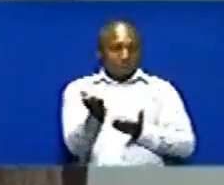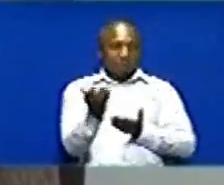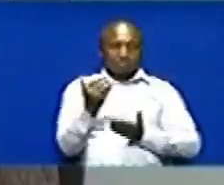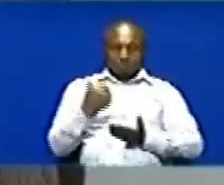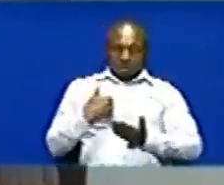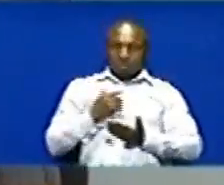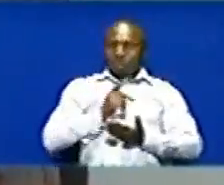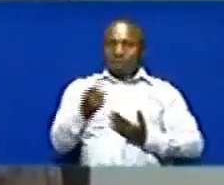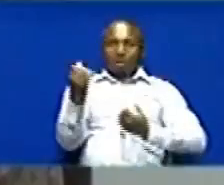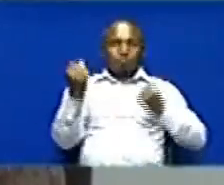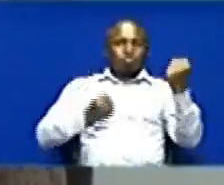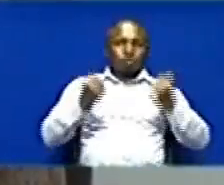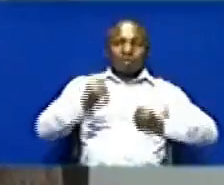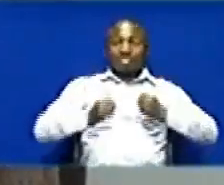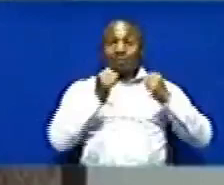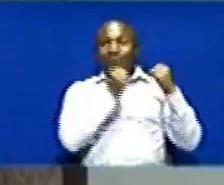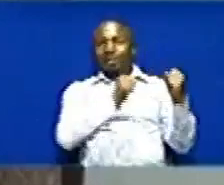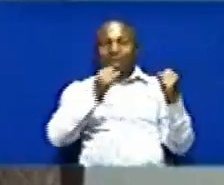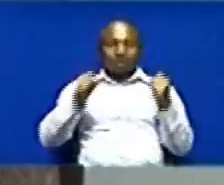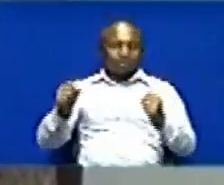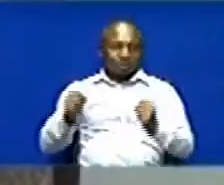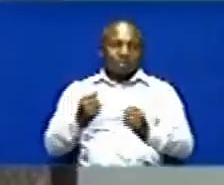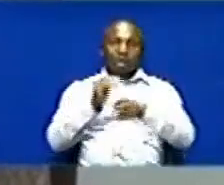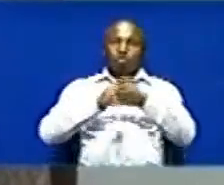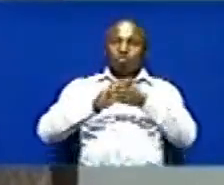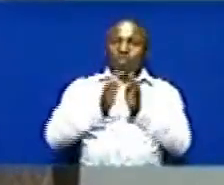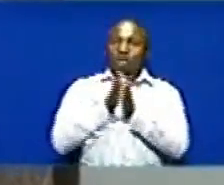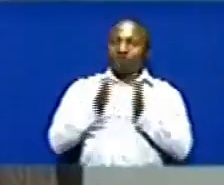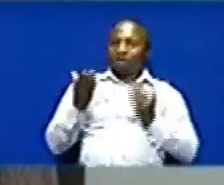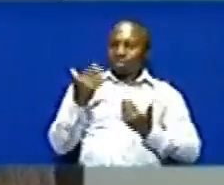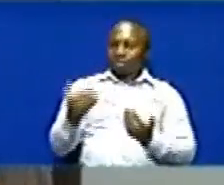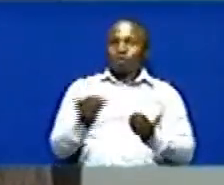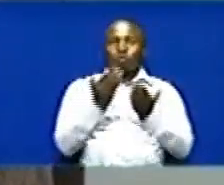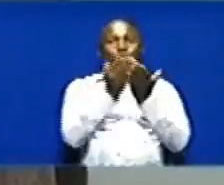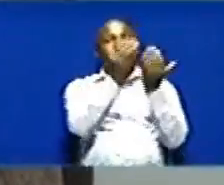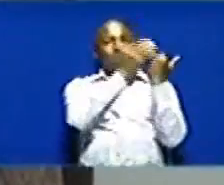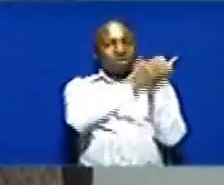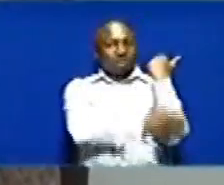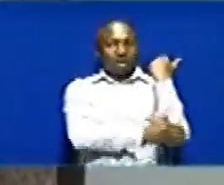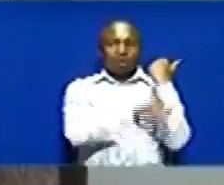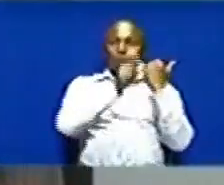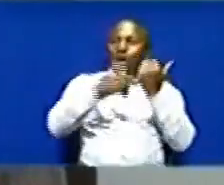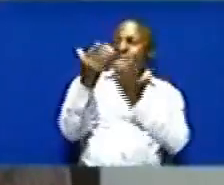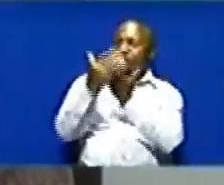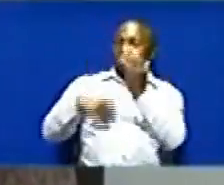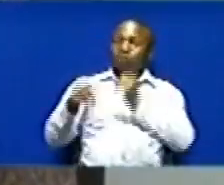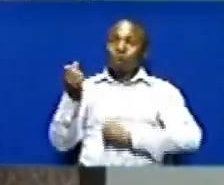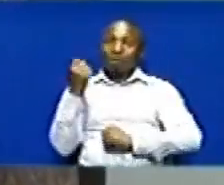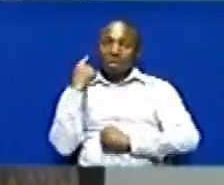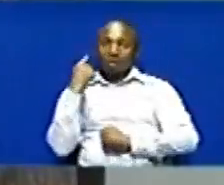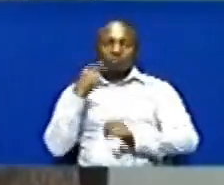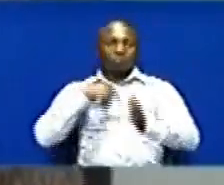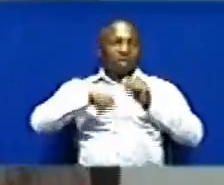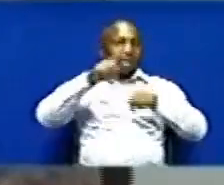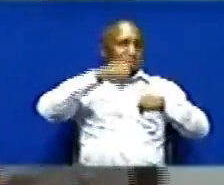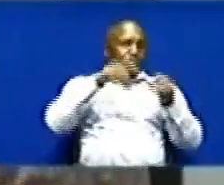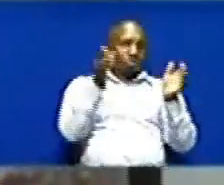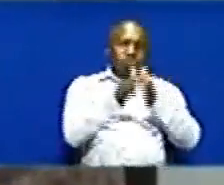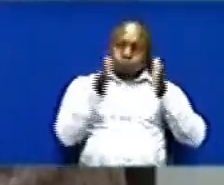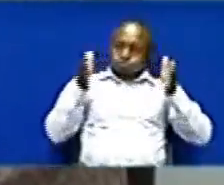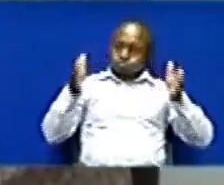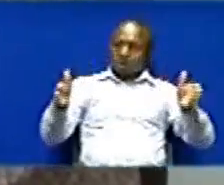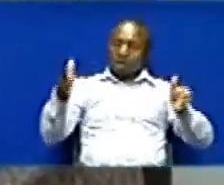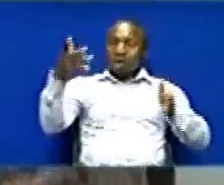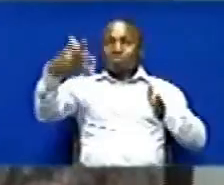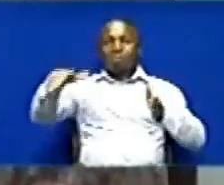kama mpuguenzi mtendaji Na chukua na fratili Kwaomba lazi wananchi wambea Kwa mba kwa muda flani Wamekua wakikosa